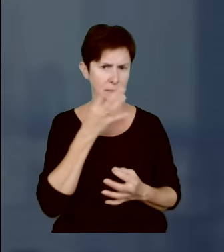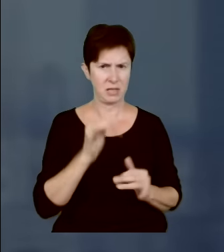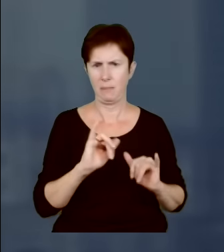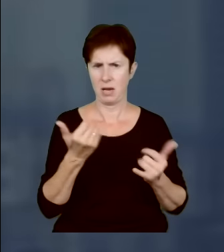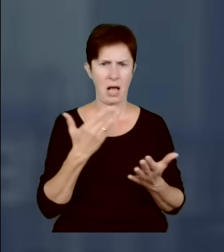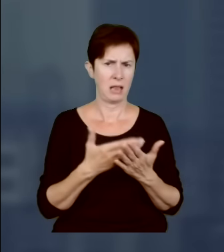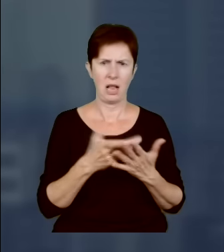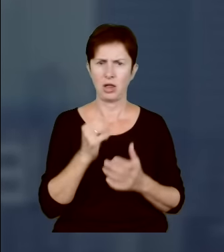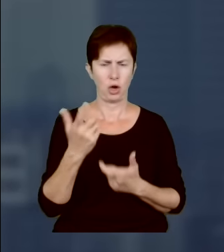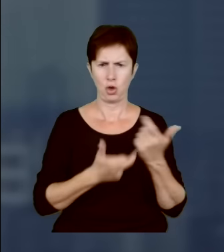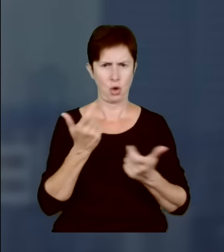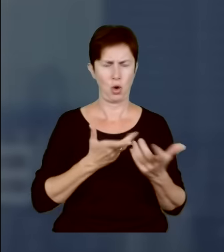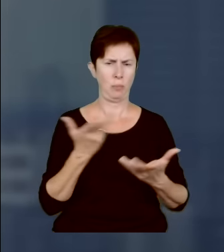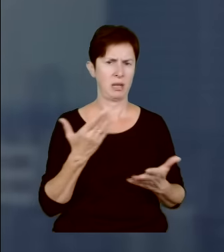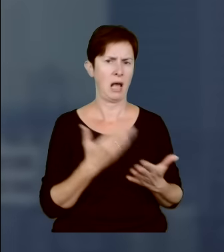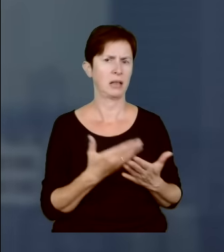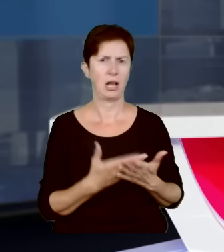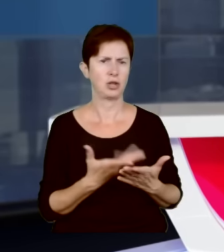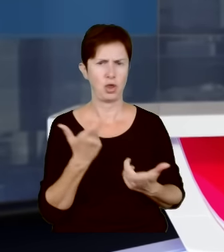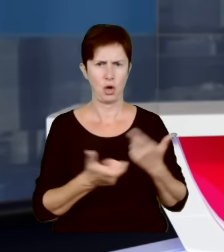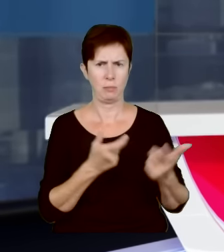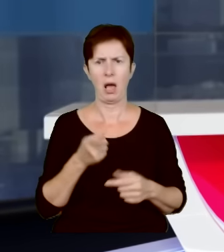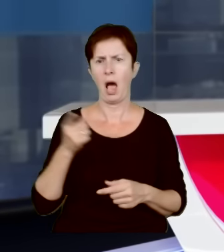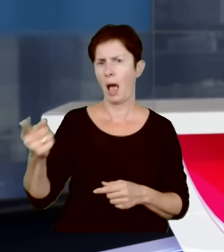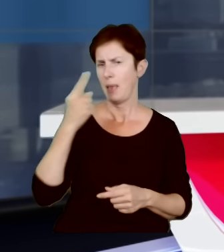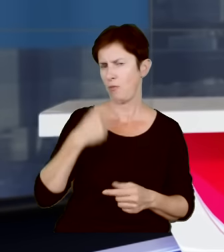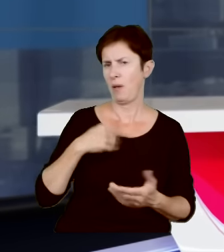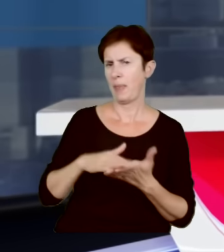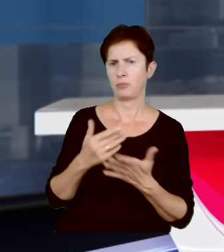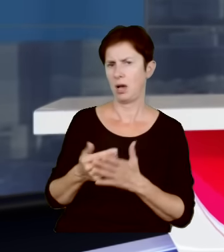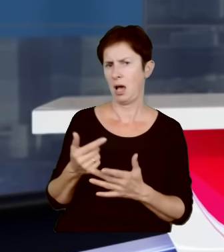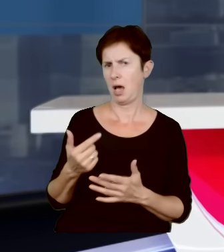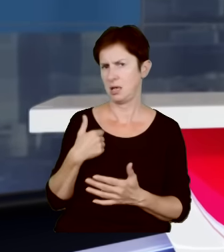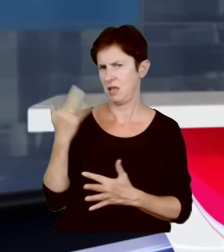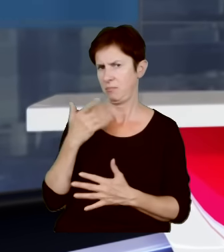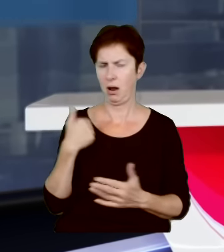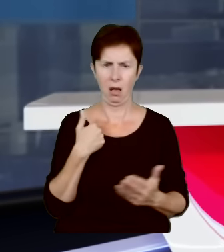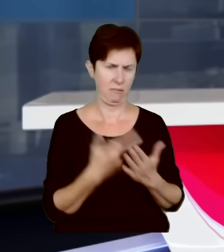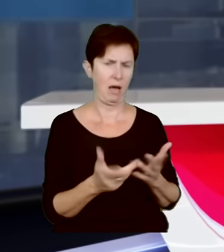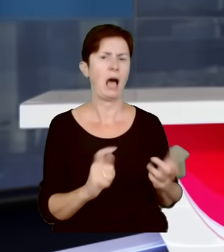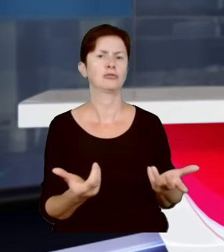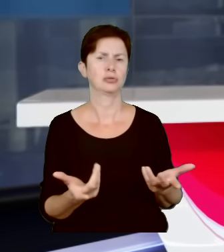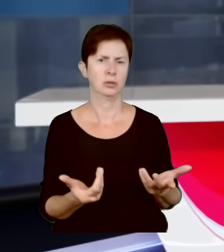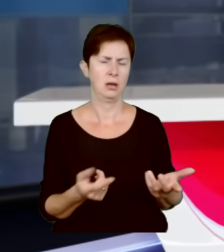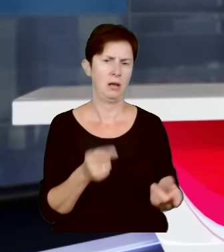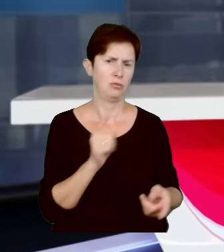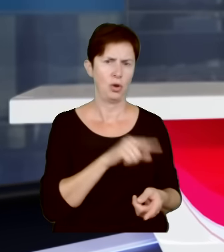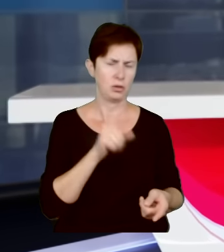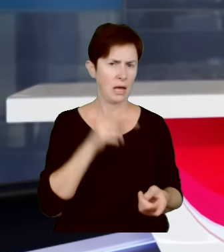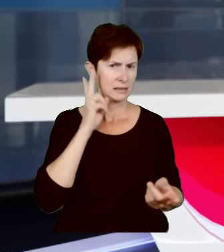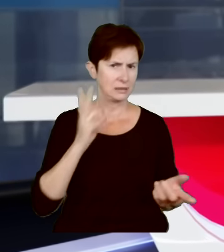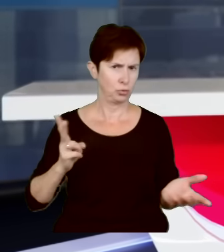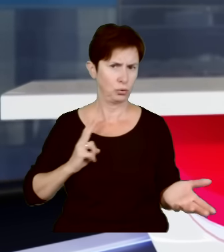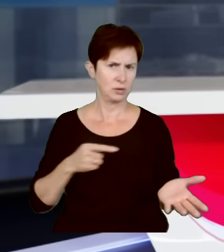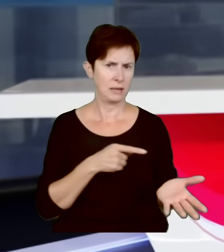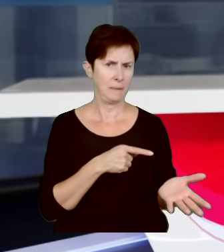robicie, dlaczego tego nie robicie, a pan mi mówi, no pan, ja sobie tego nie wyobrażam, a ja odpowiadam, no ale z taką i taką instytucją, bo tam pada